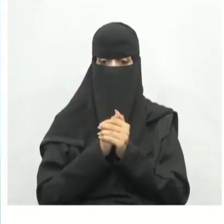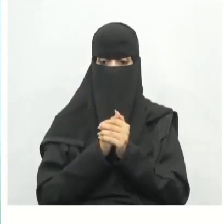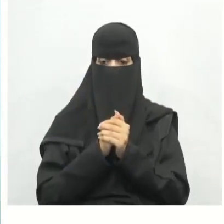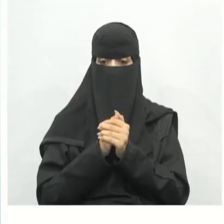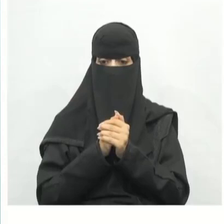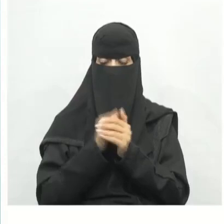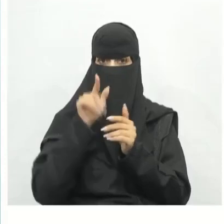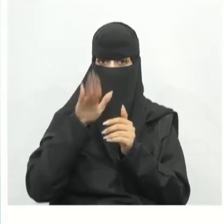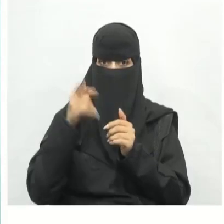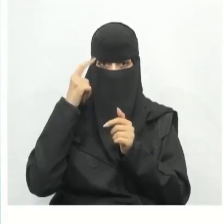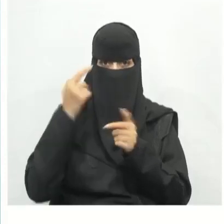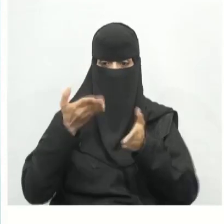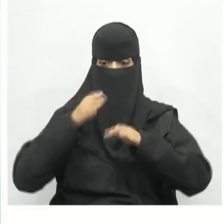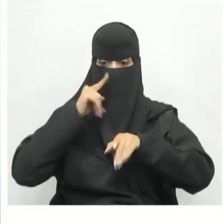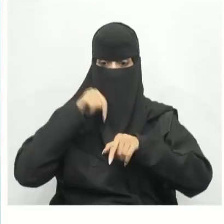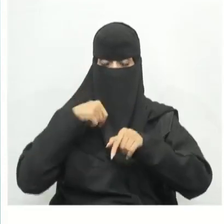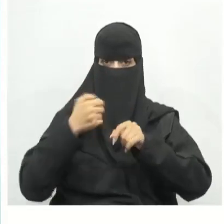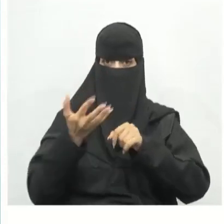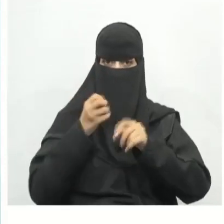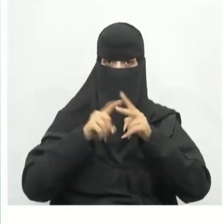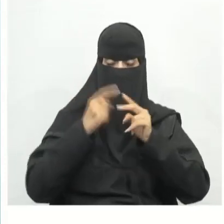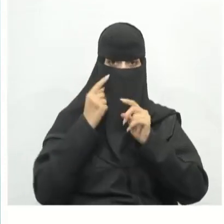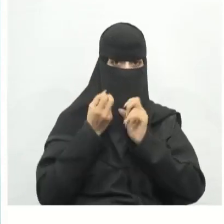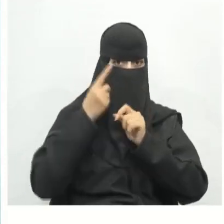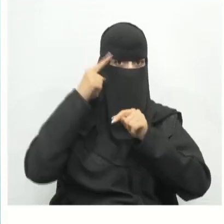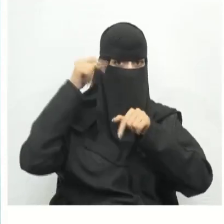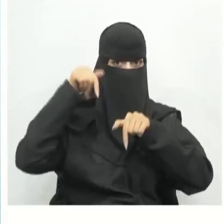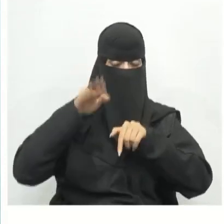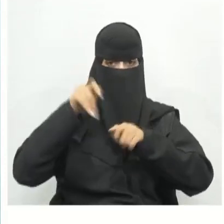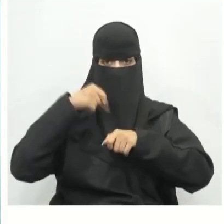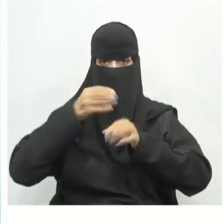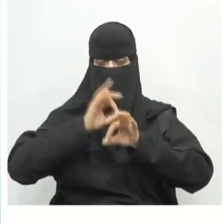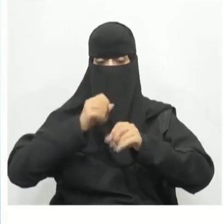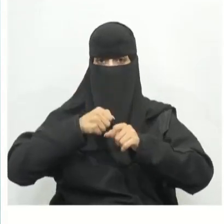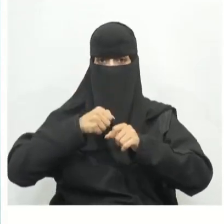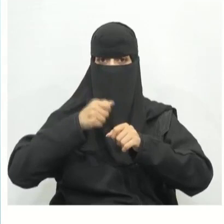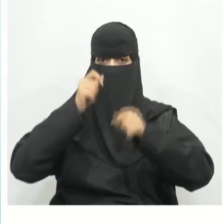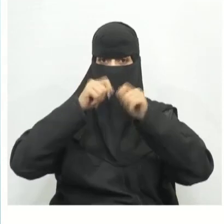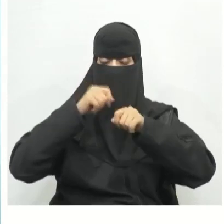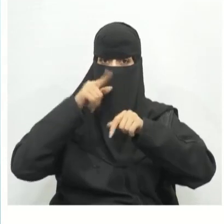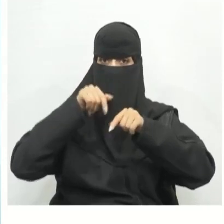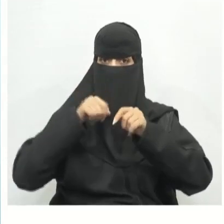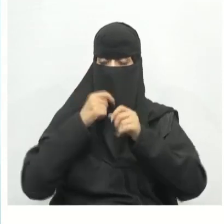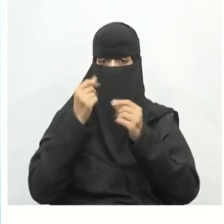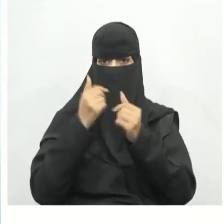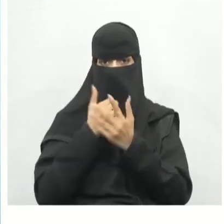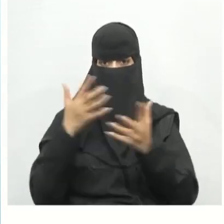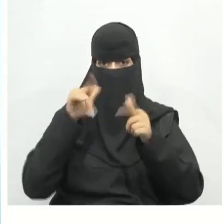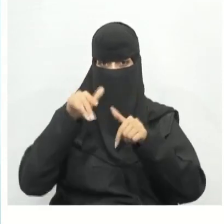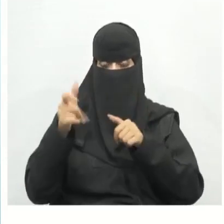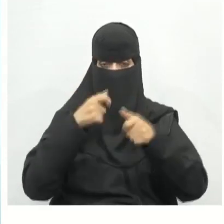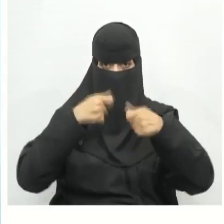أيضا تعرفنا على الإنتاج الذكي حيث يتطلب استثمار مالي كبير في شراء أجهزة التصنيع